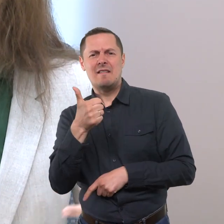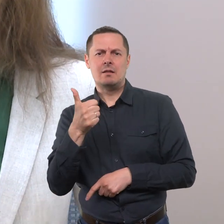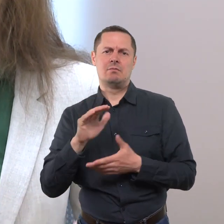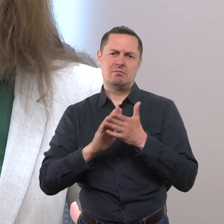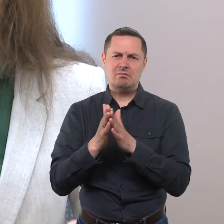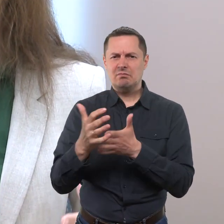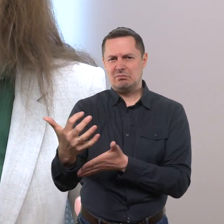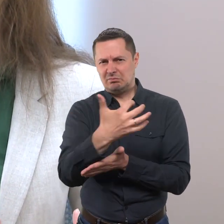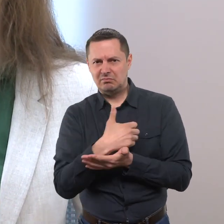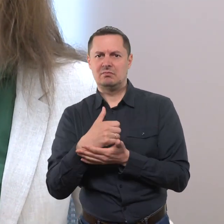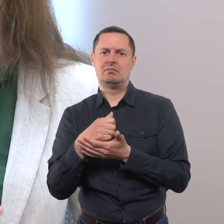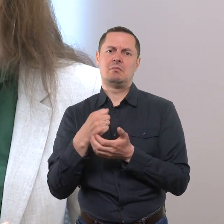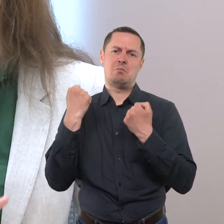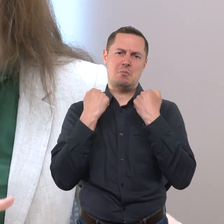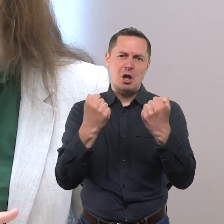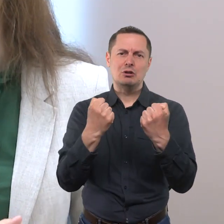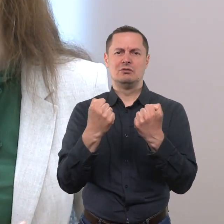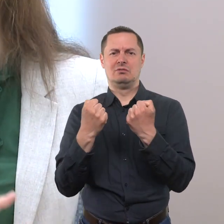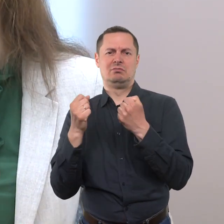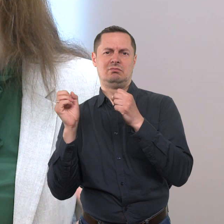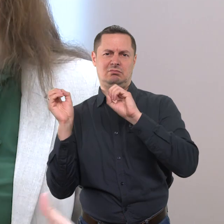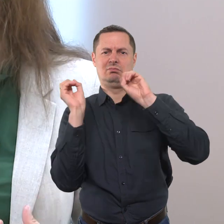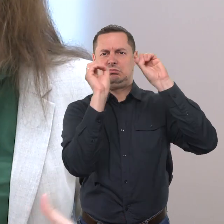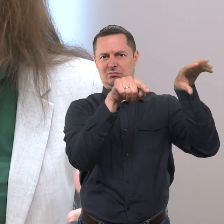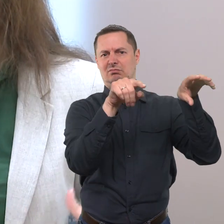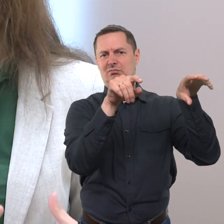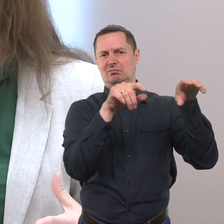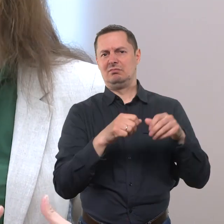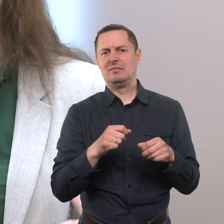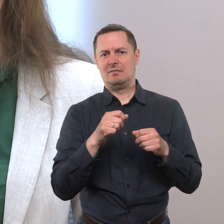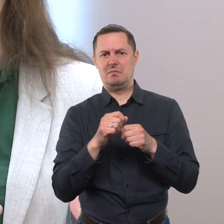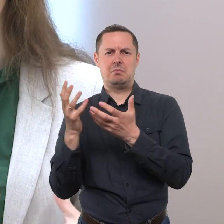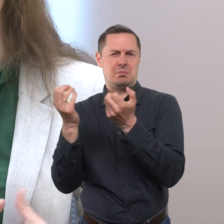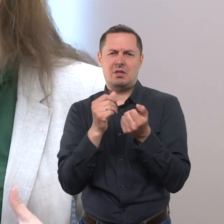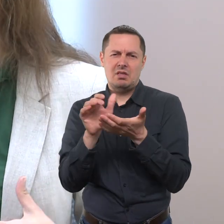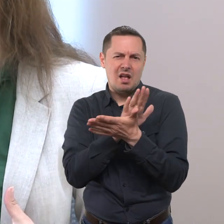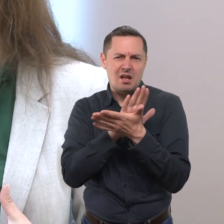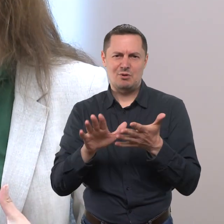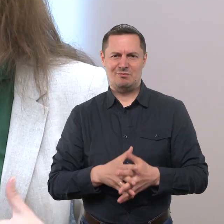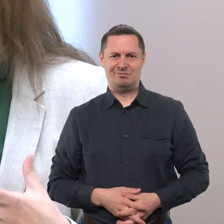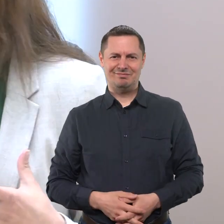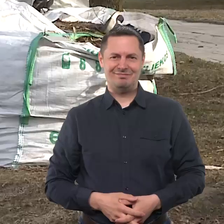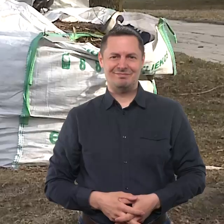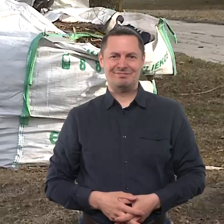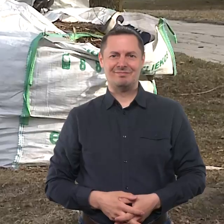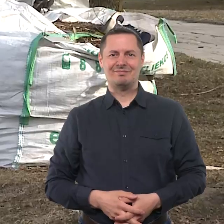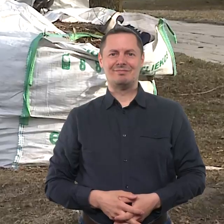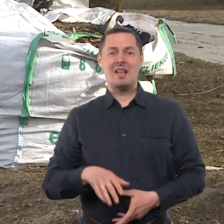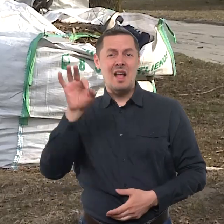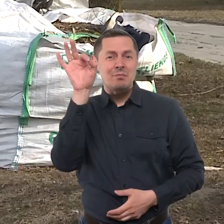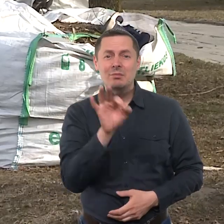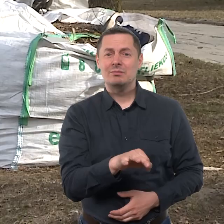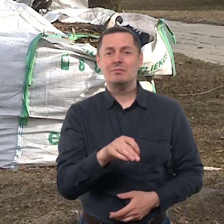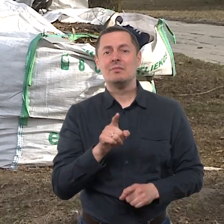reikia savo iniciatyvą susiorganizuoti transportą ir patiems nuvežti aikštelį primimas nemokamas. Kai kurie